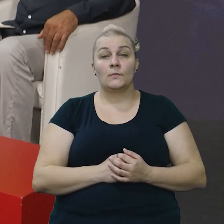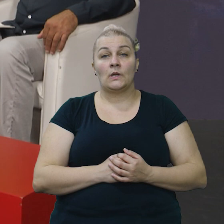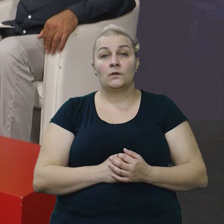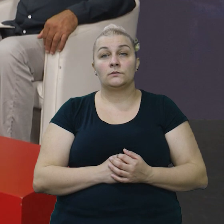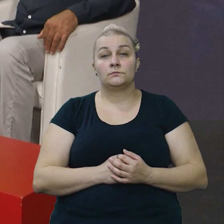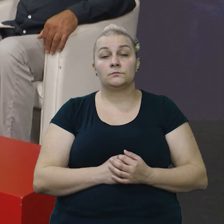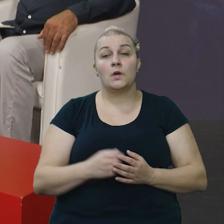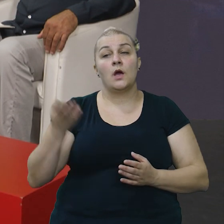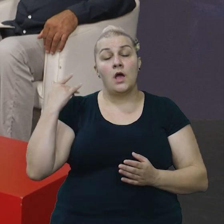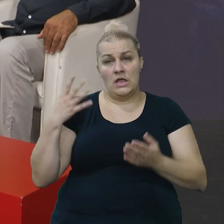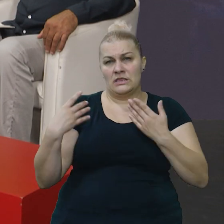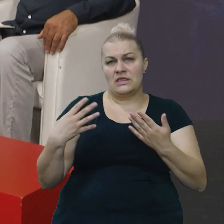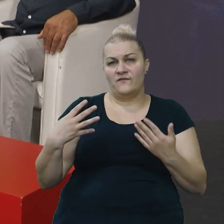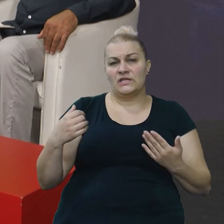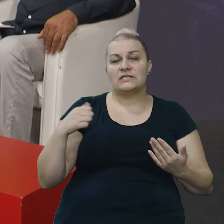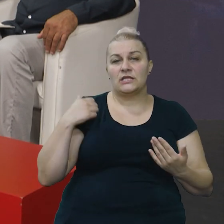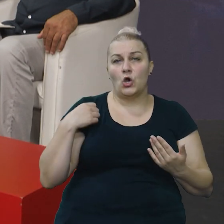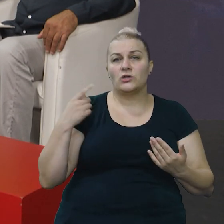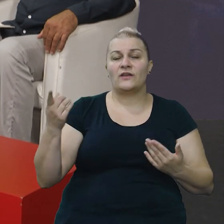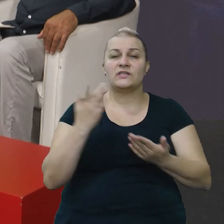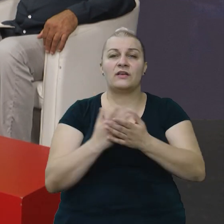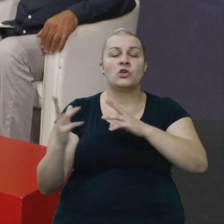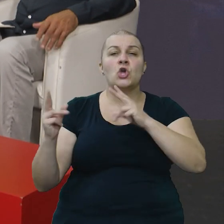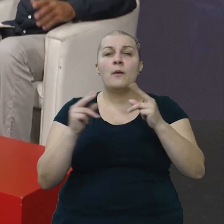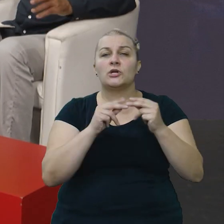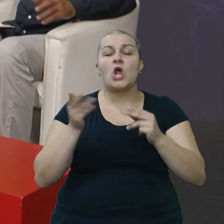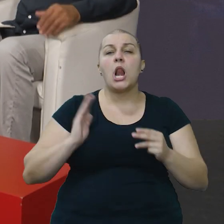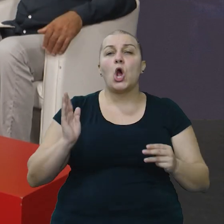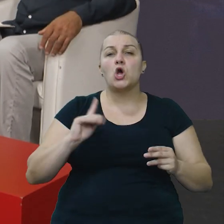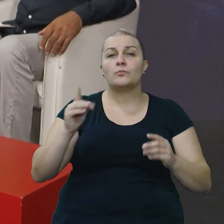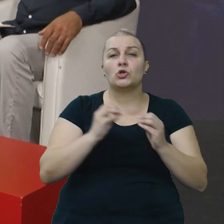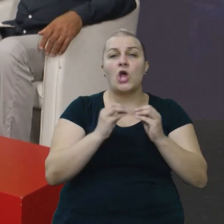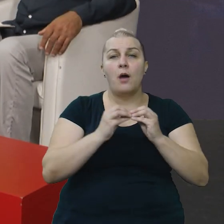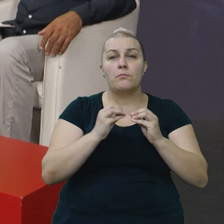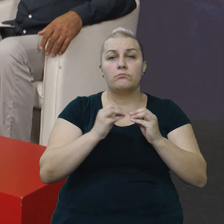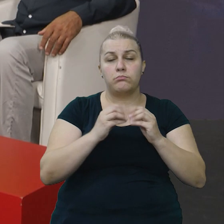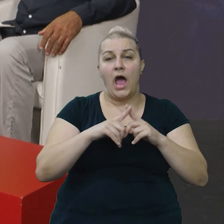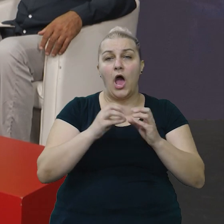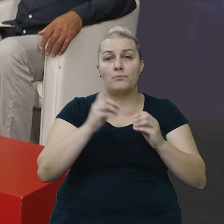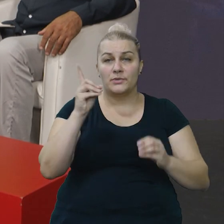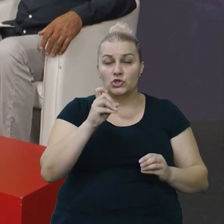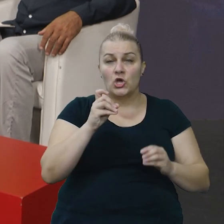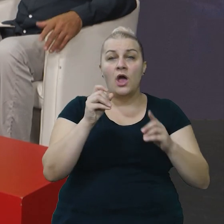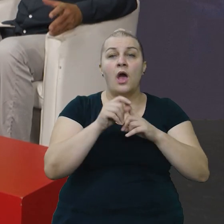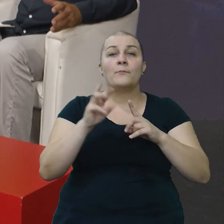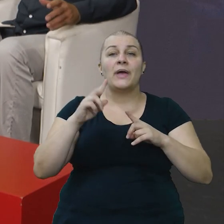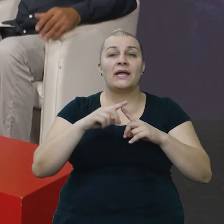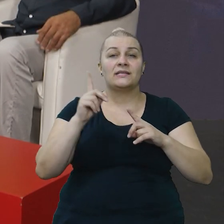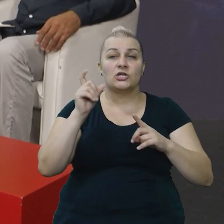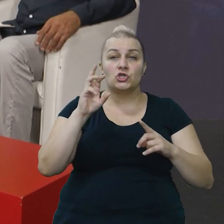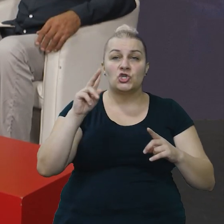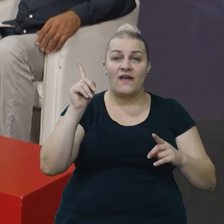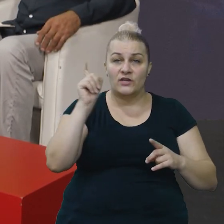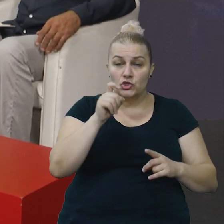90-ih, evo pričali ste sa gospodin Babič Petričević koja je uz Franju Tuđmano stvarala HDZ i već se